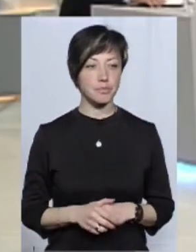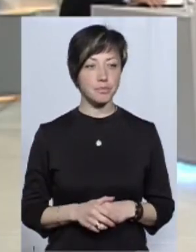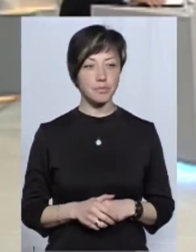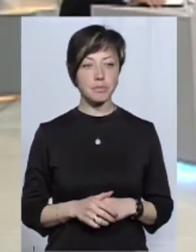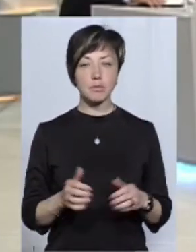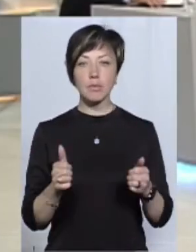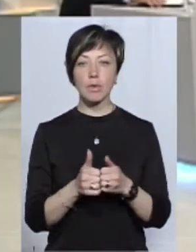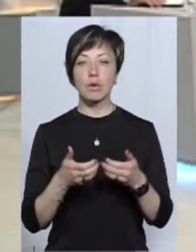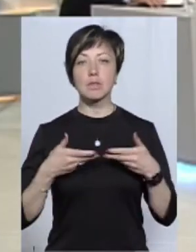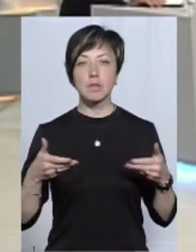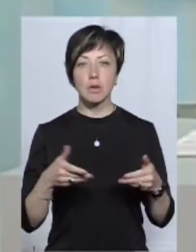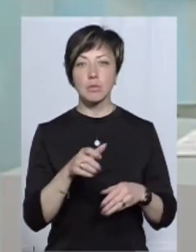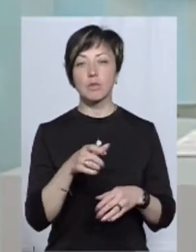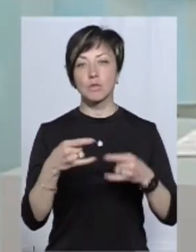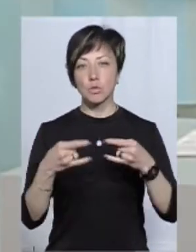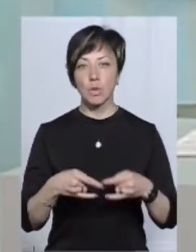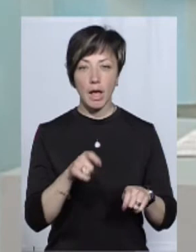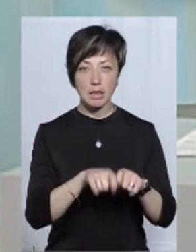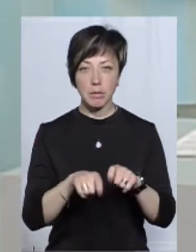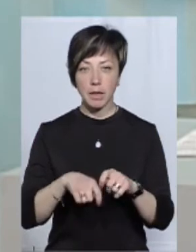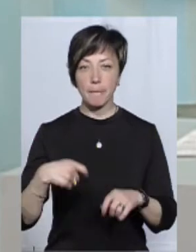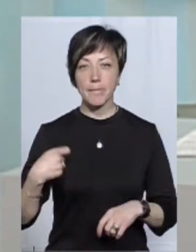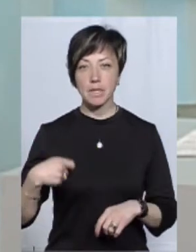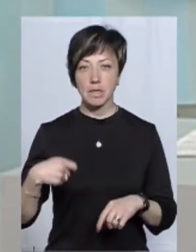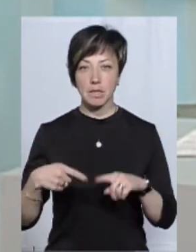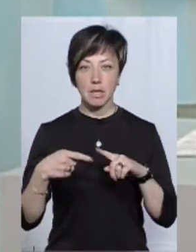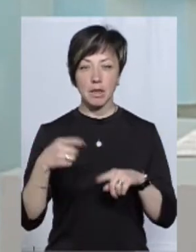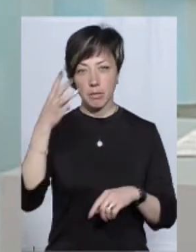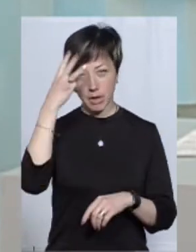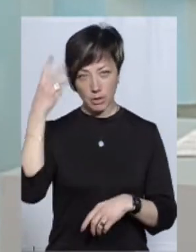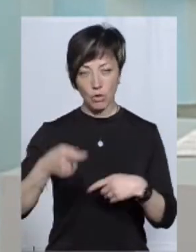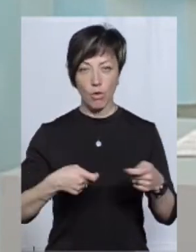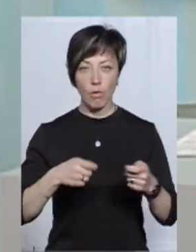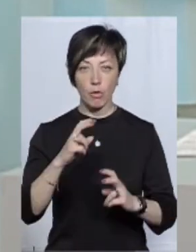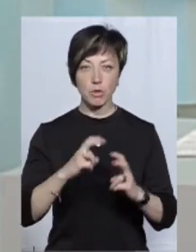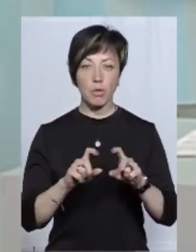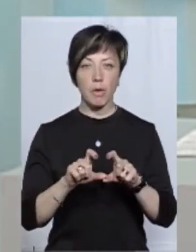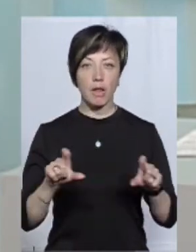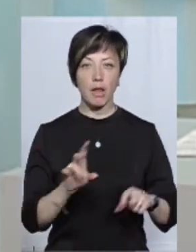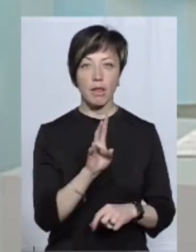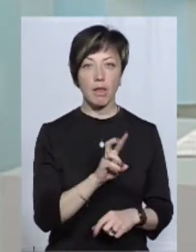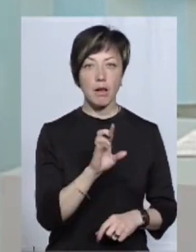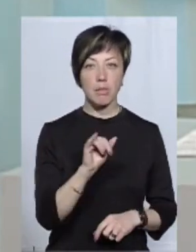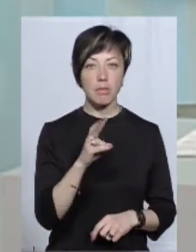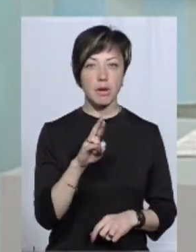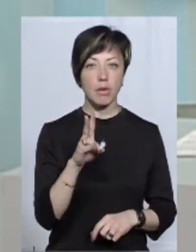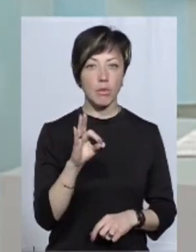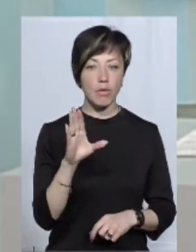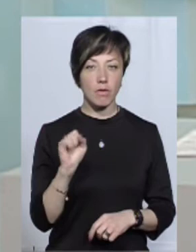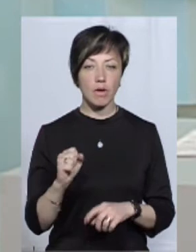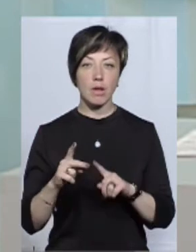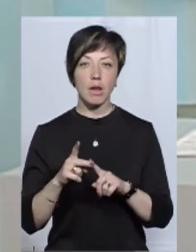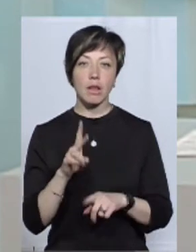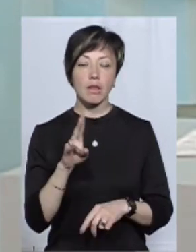Поруч із нами у студії громадські експерти. Президент Хмельницької торгово-промислової палати Наталія Білякова і